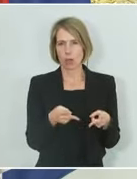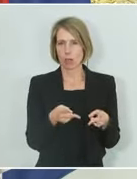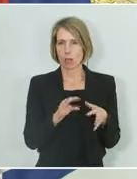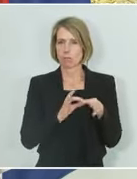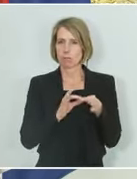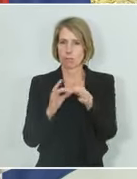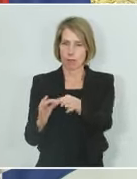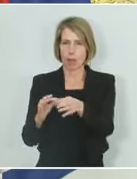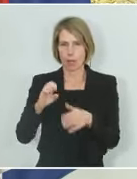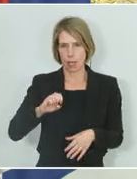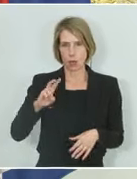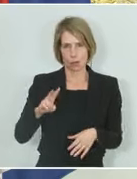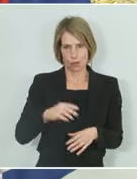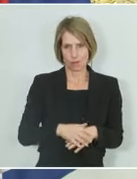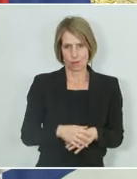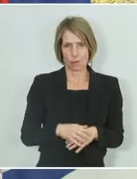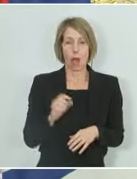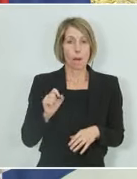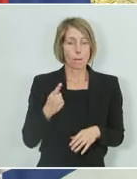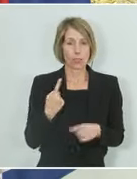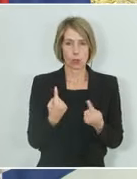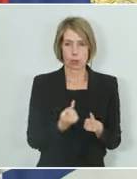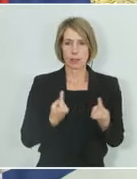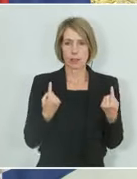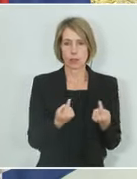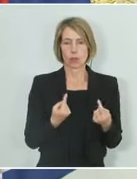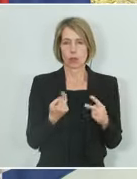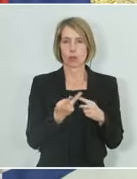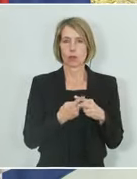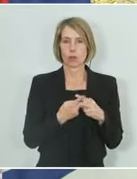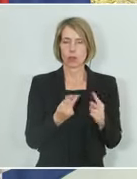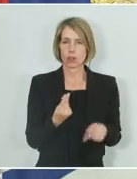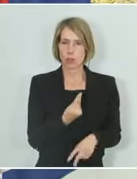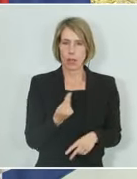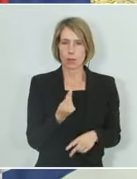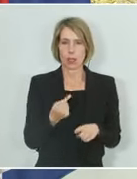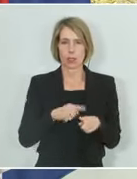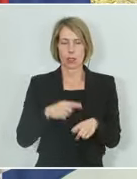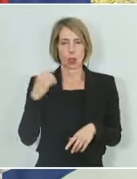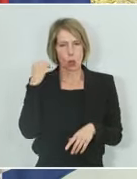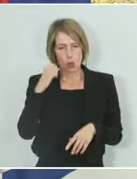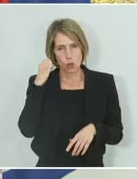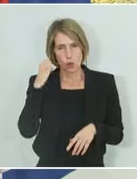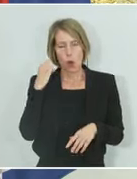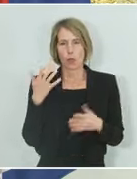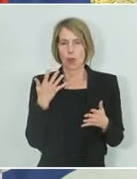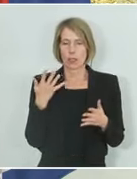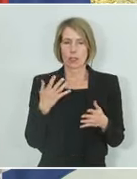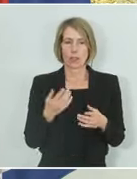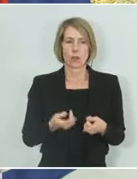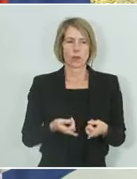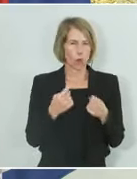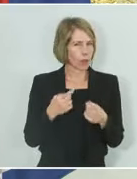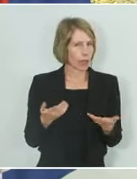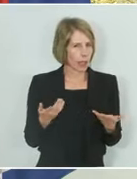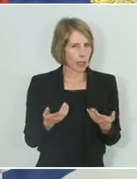Die besondere Situation zwischen Serbien und Kosovo besteht nochmal darin, dass